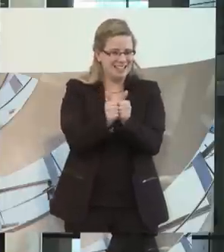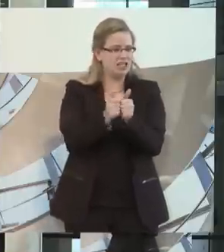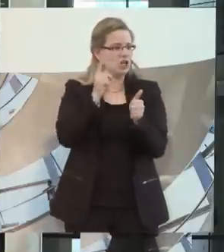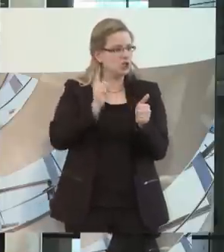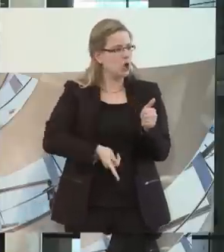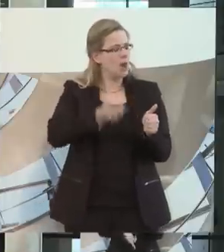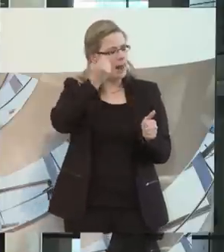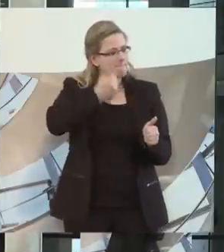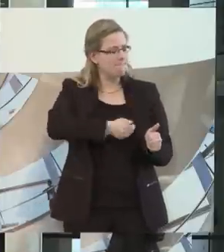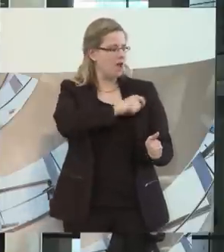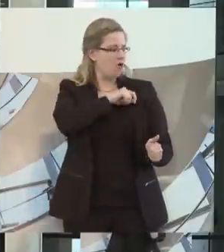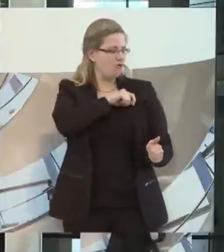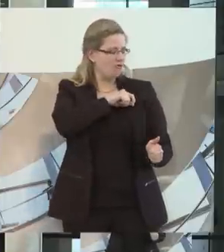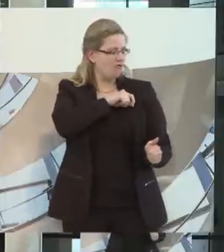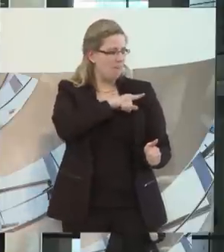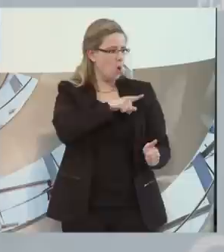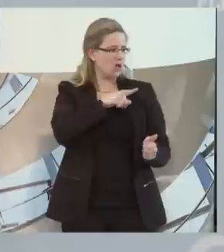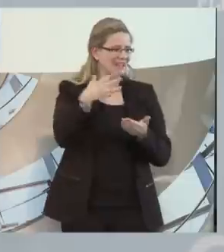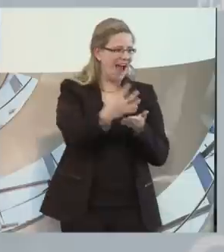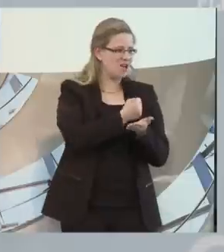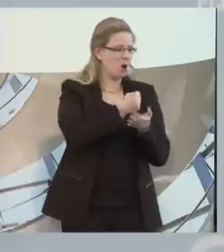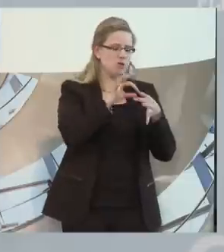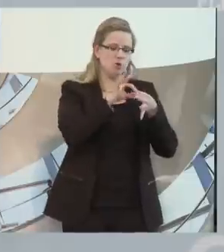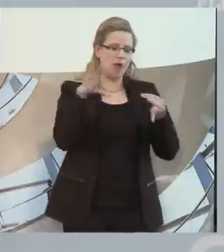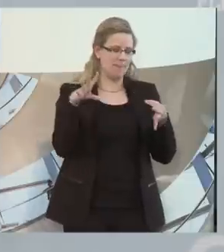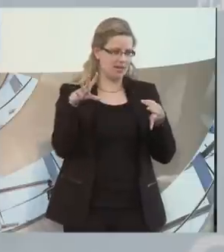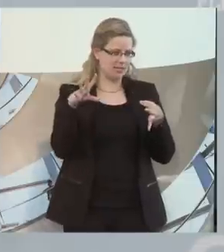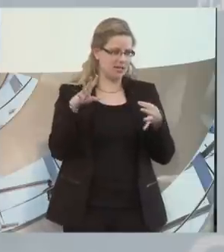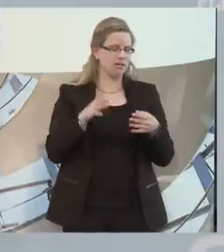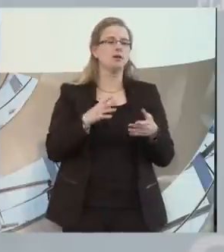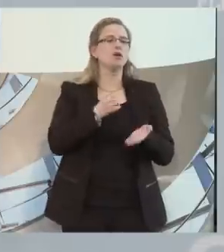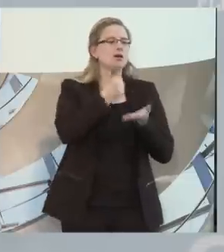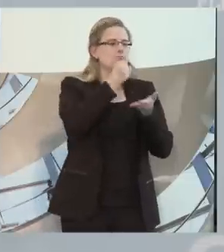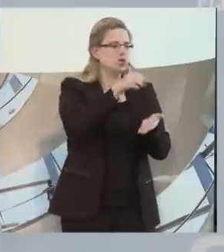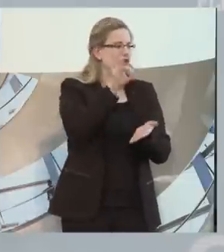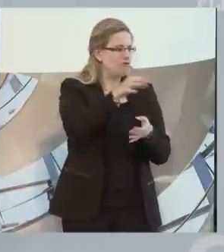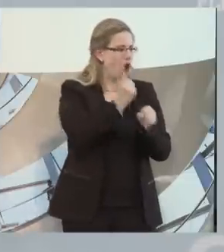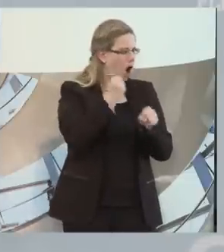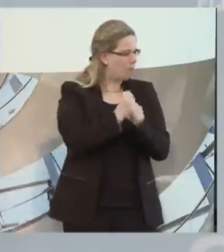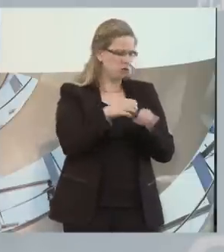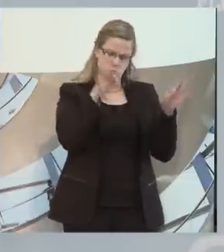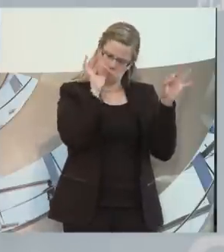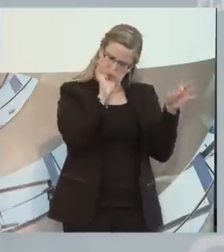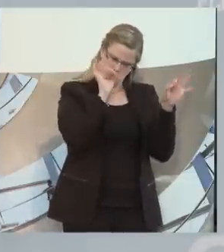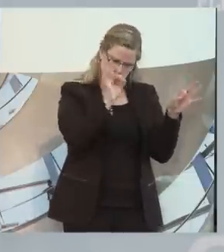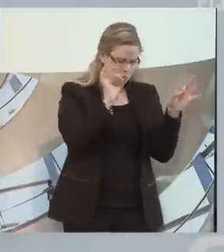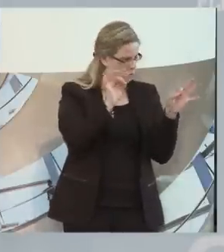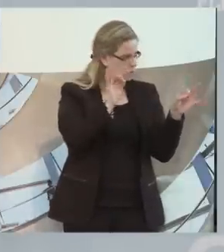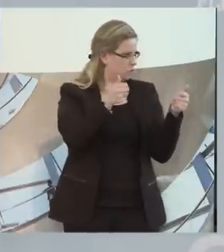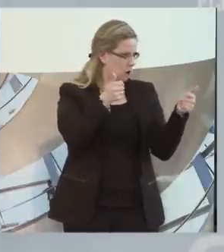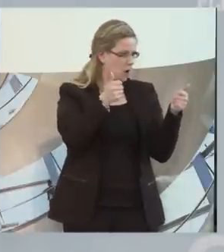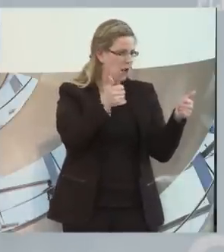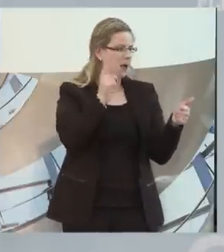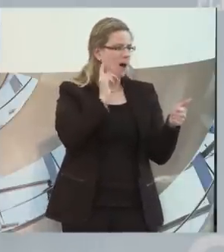geben müsse. Also noch mal, das Budget für Arbeit ist eine gute Sache ohne Frage. Aber